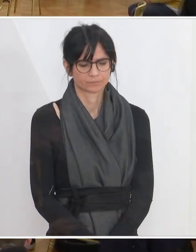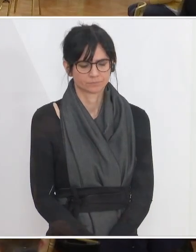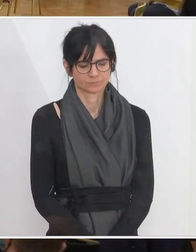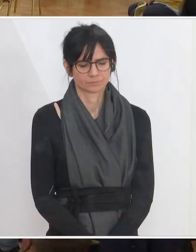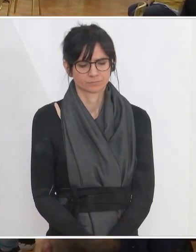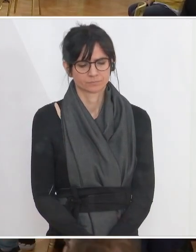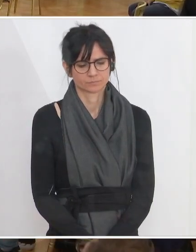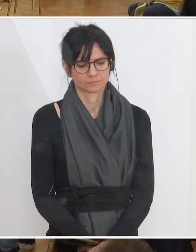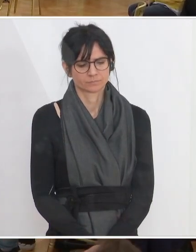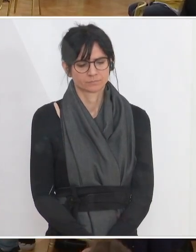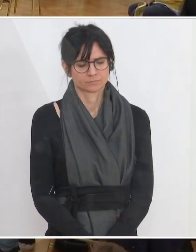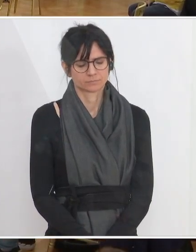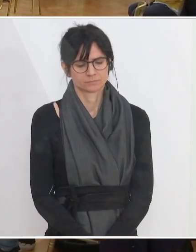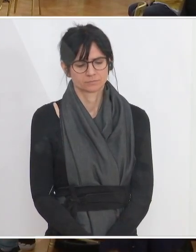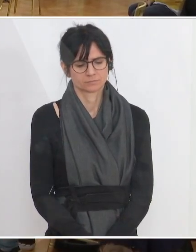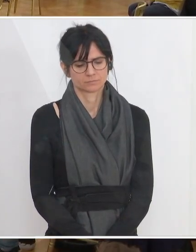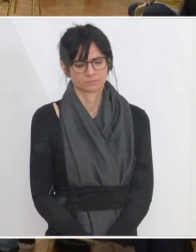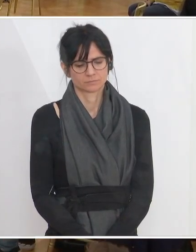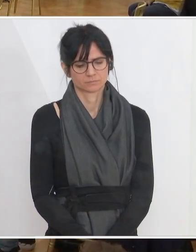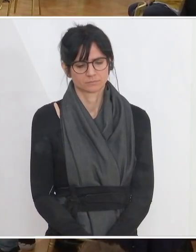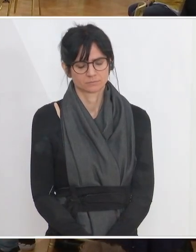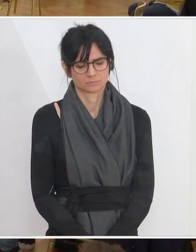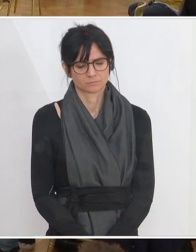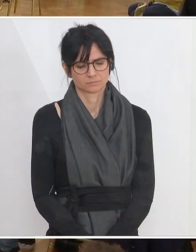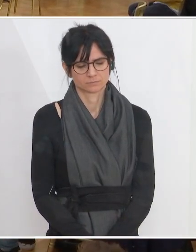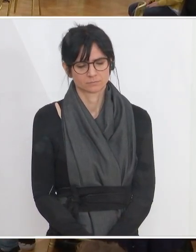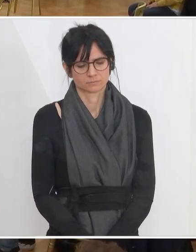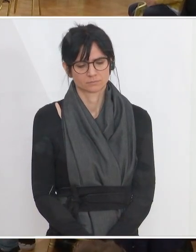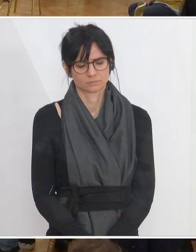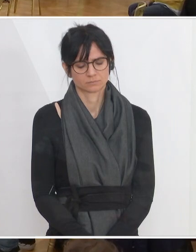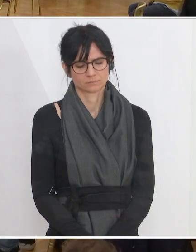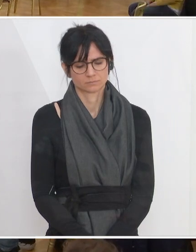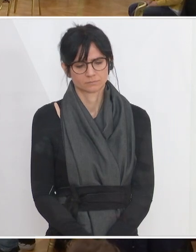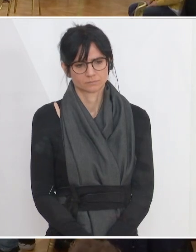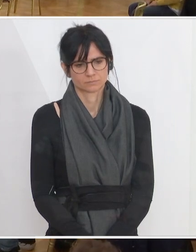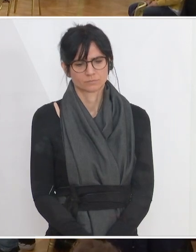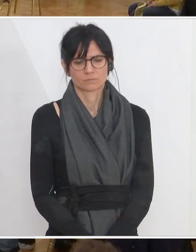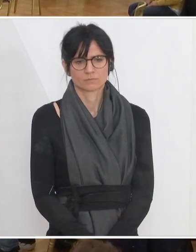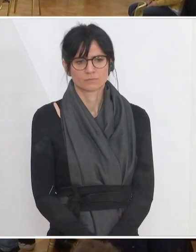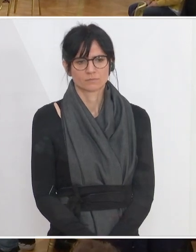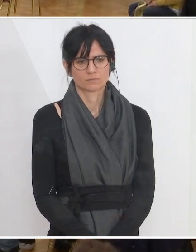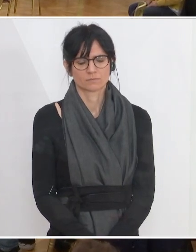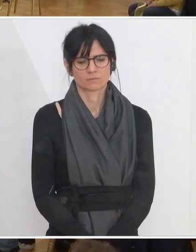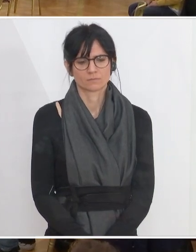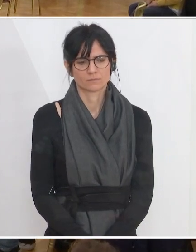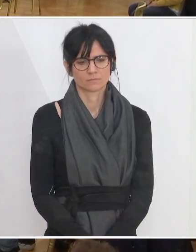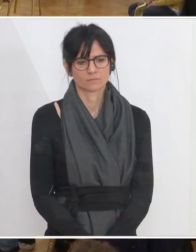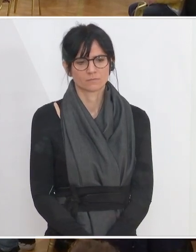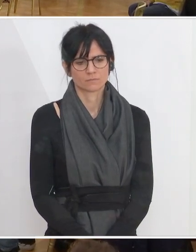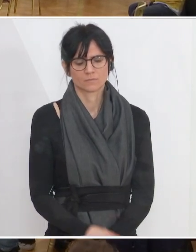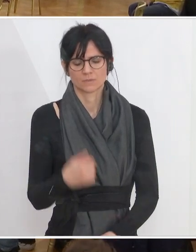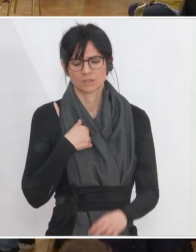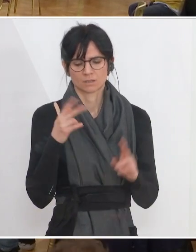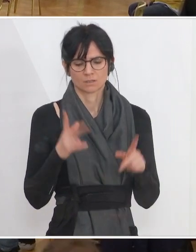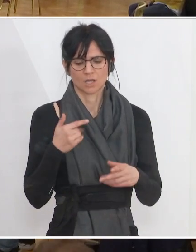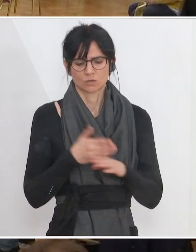Stimmen Sie alle Fragen auf einmal, dann können wir gesammelt antworten. Bitte. Also wenn es das war, dann glaube ich, darf ich für